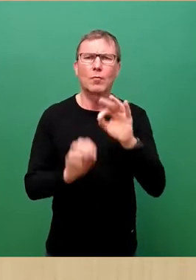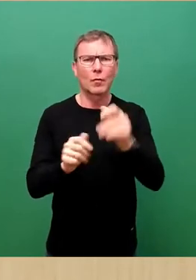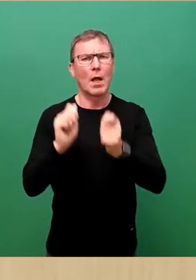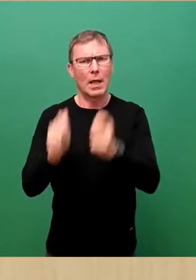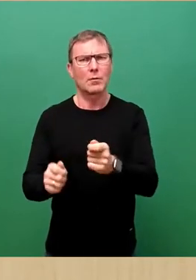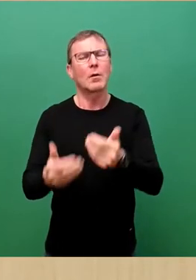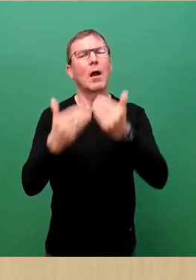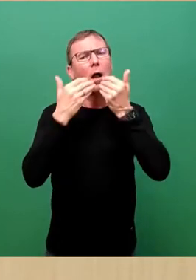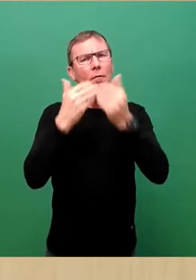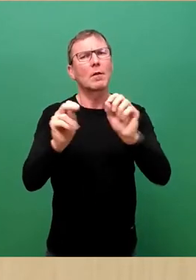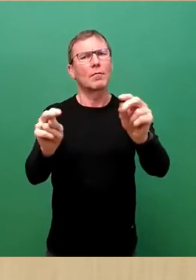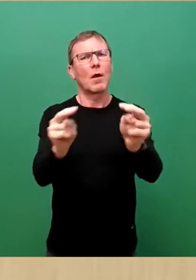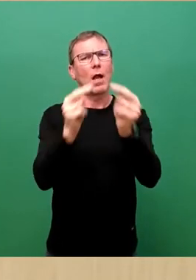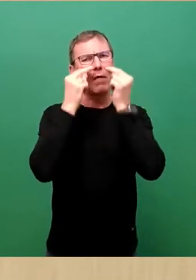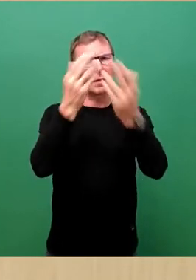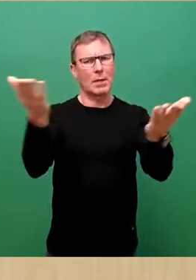bedanke mich für Ihre Aufmerksamkeit.